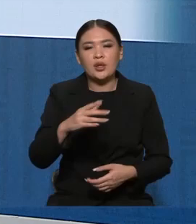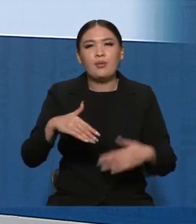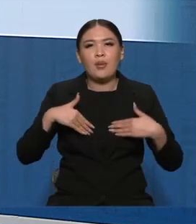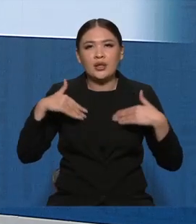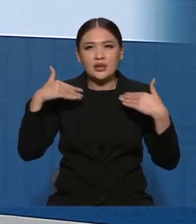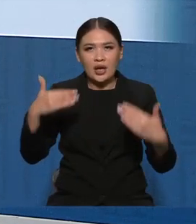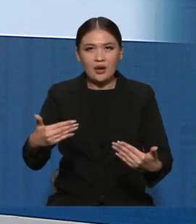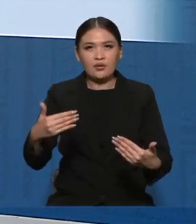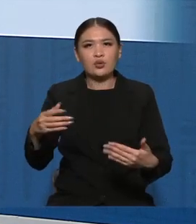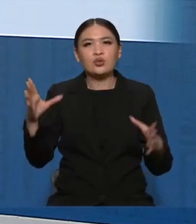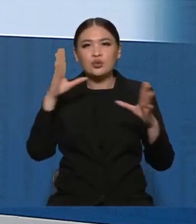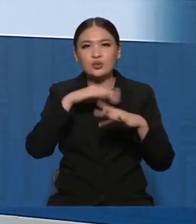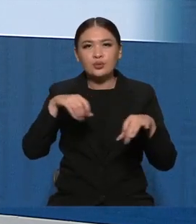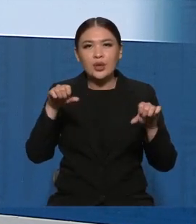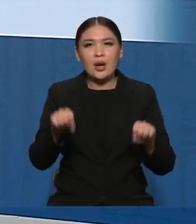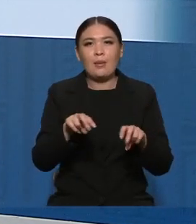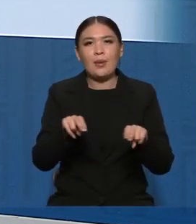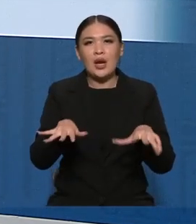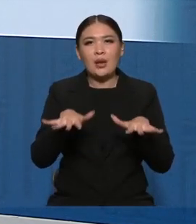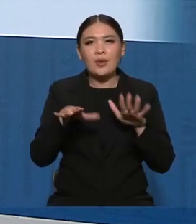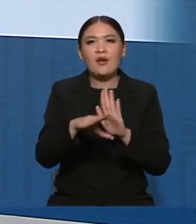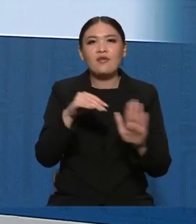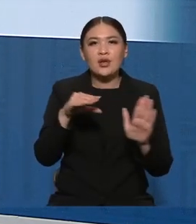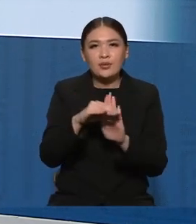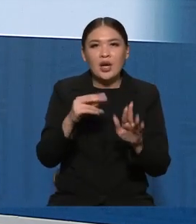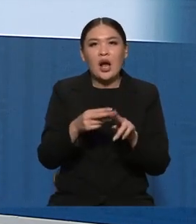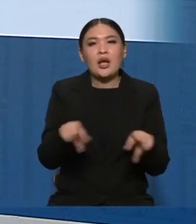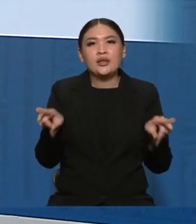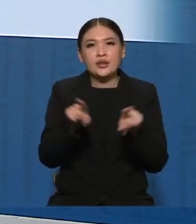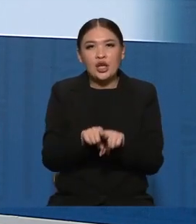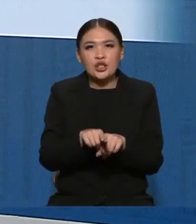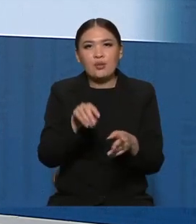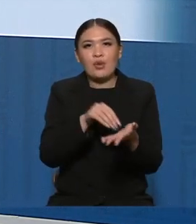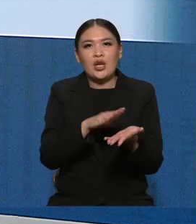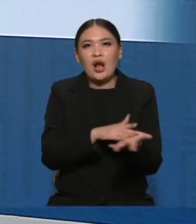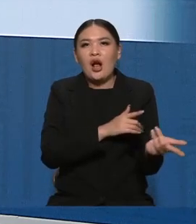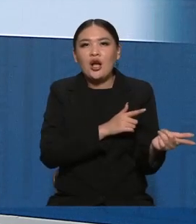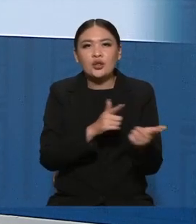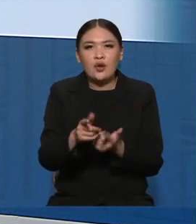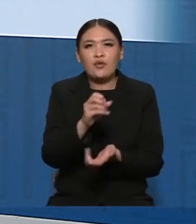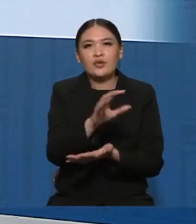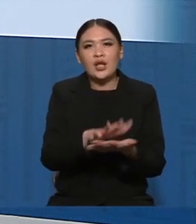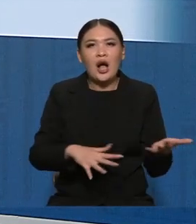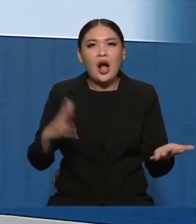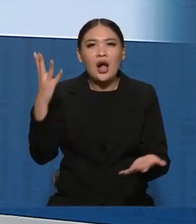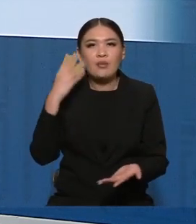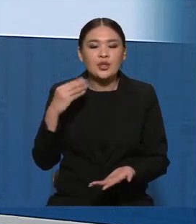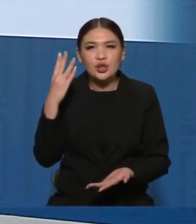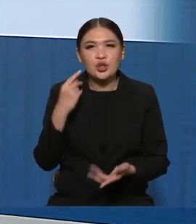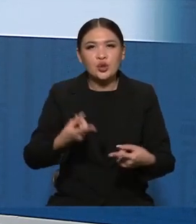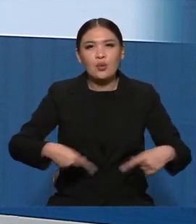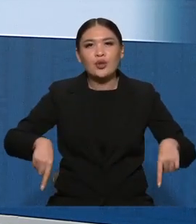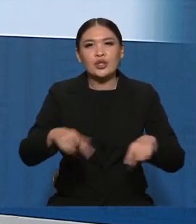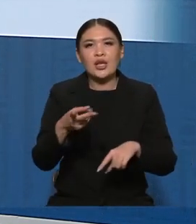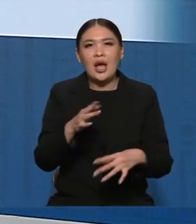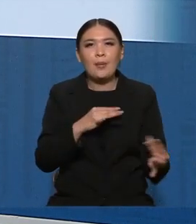своего коллегу с успешным проведением парламентских выборов, а также подтвердил готовность и дальше предоставлять алматинскую площадку